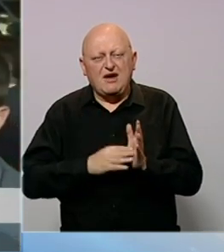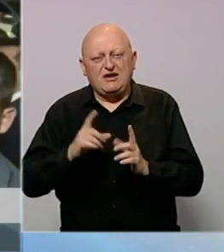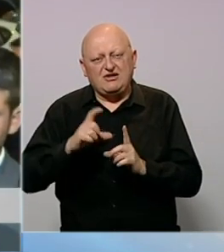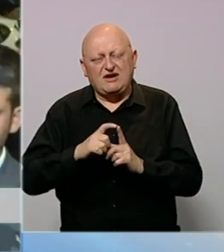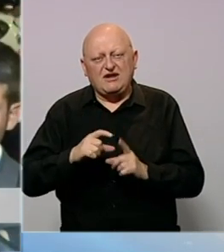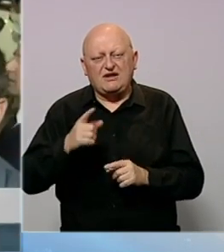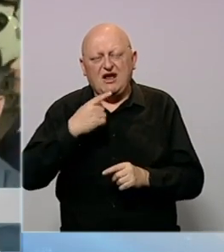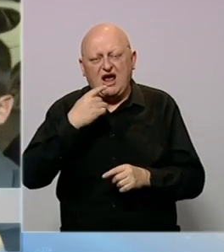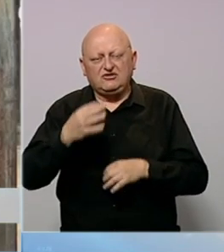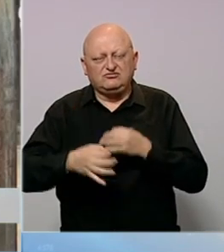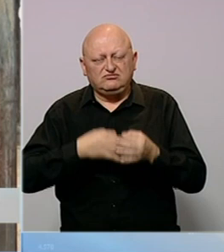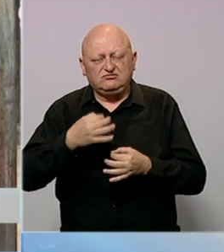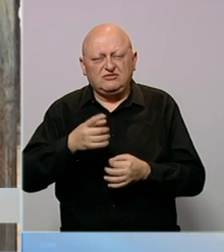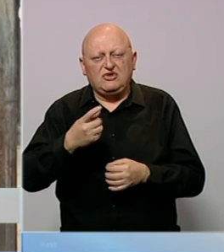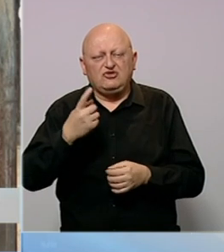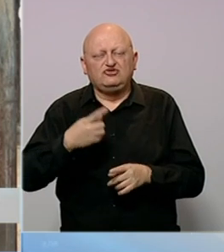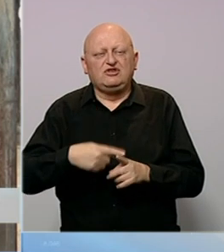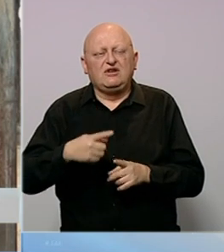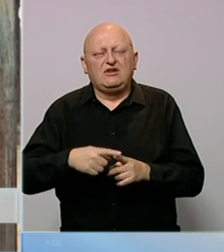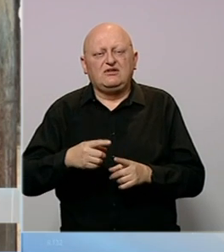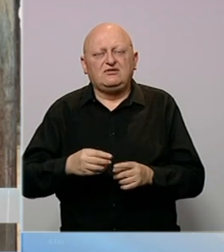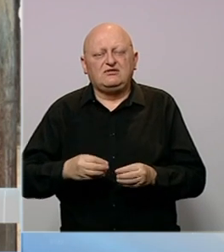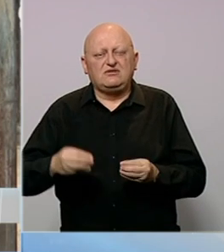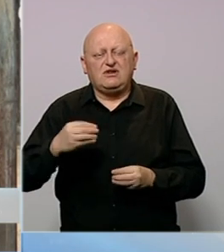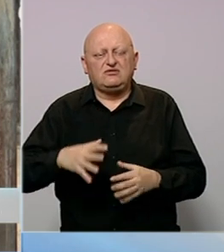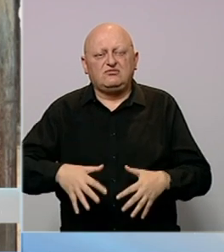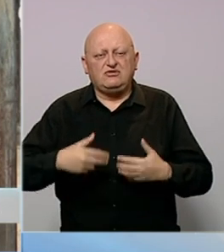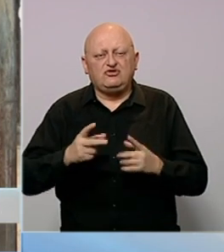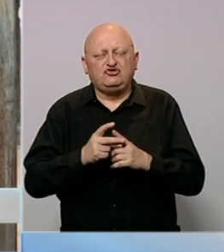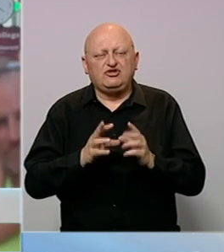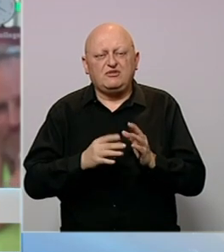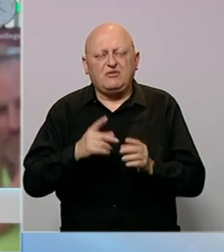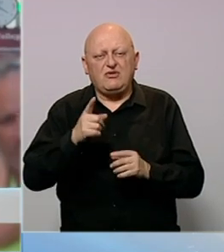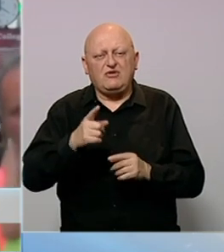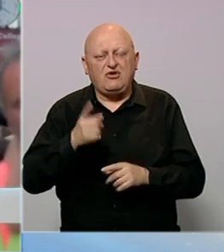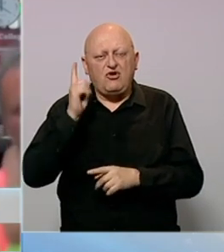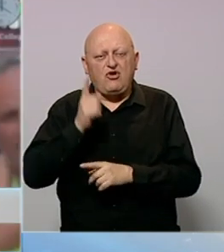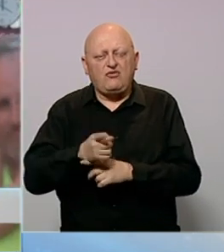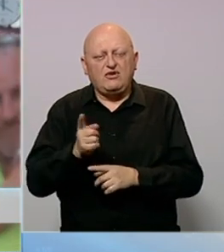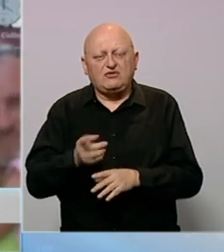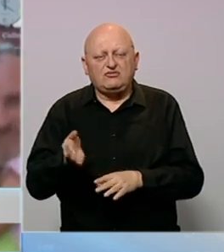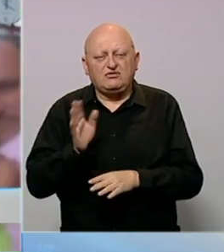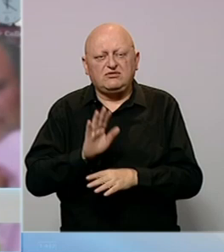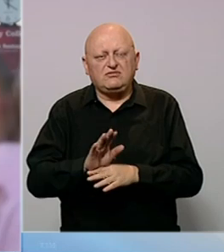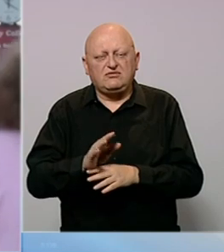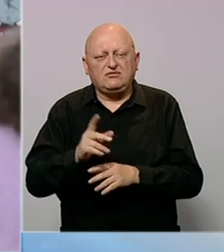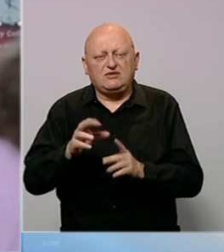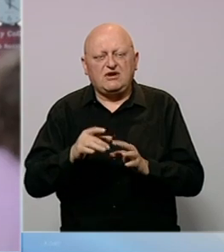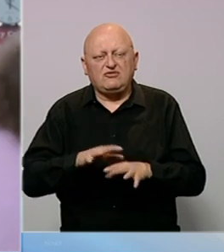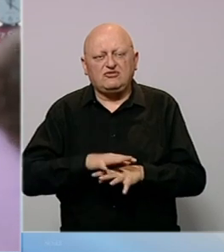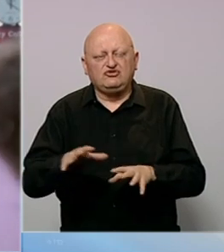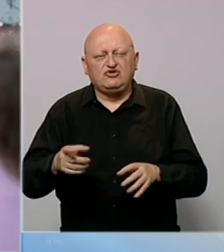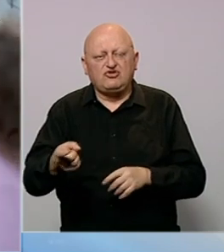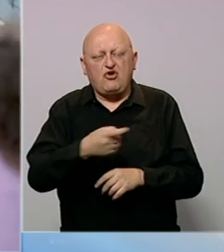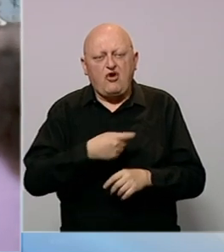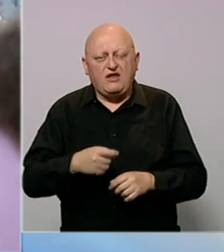Analitičari kažu da je još jedan razlog za ras popularnosti Đođe Meloni bila njena odluka da ne učestvuje u Dragijevoj širokoj